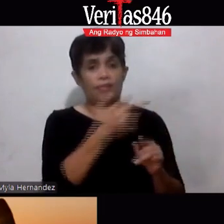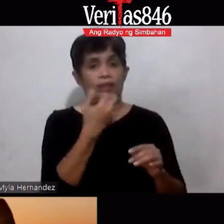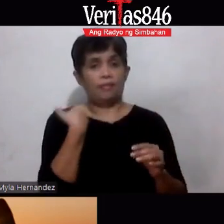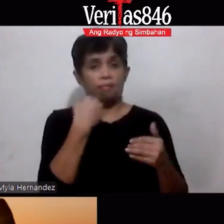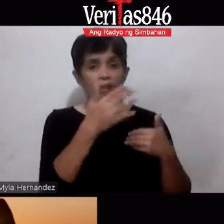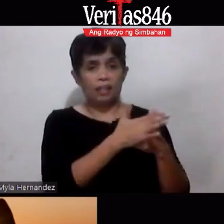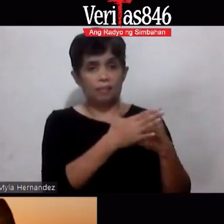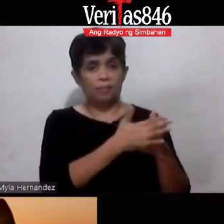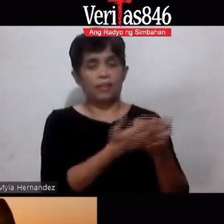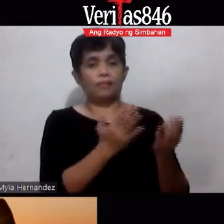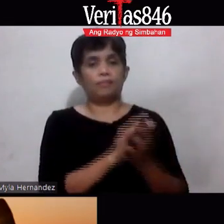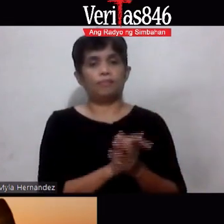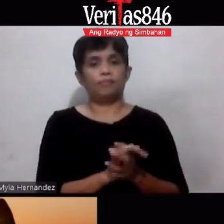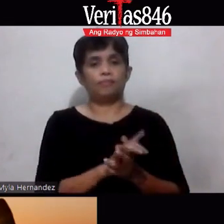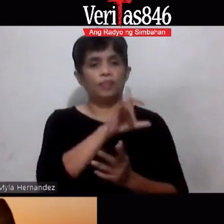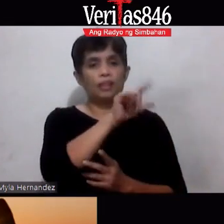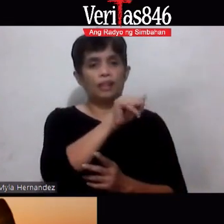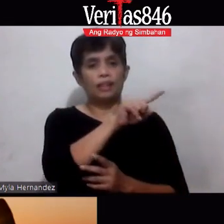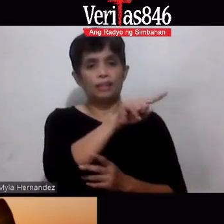bade